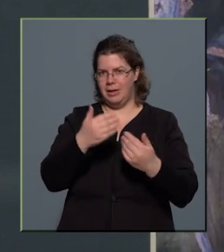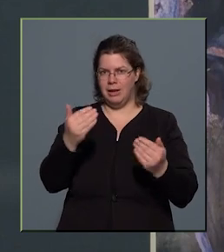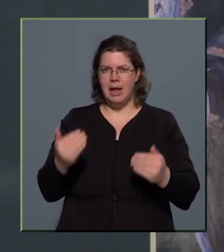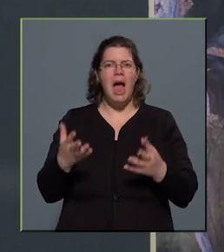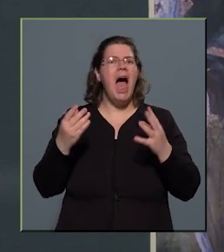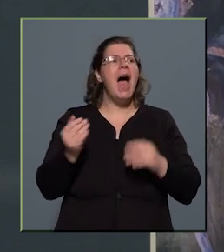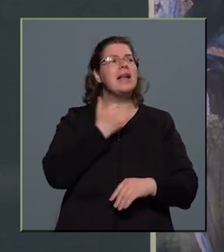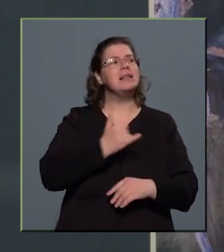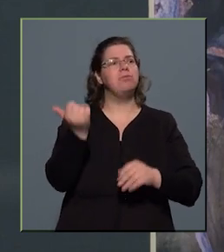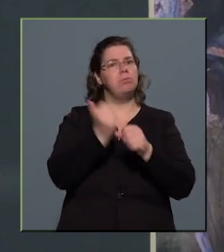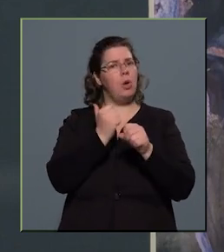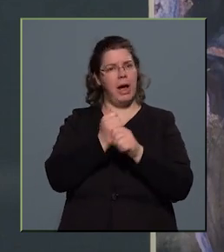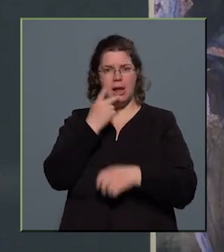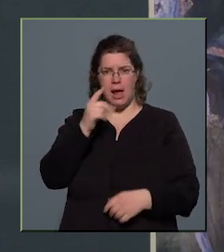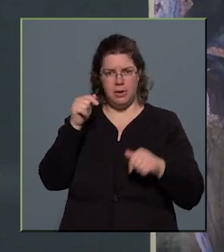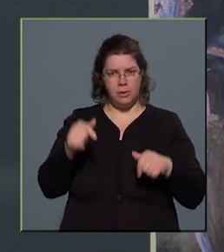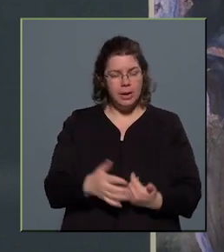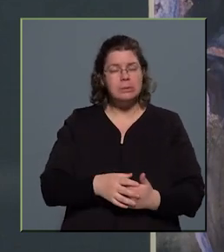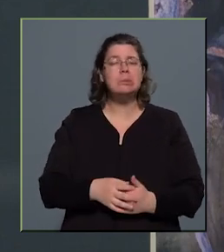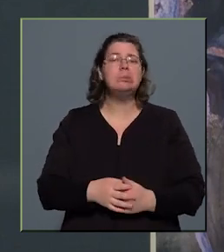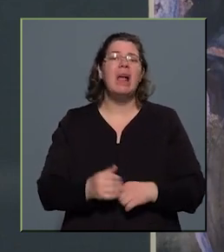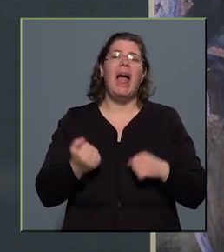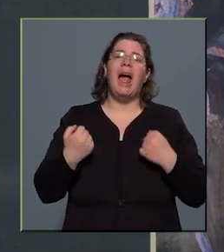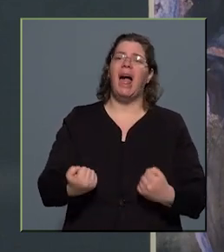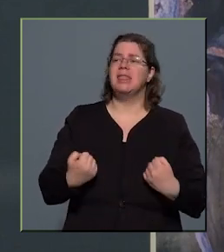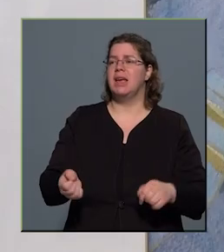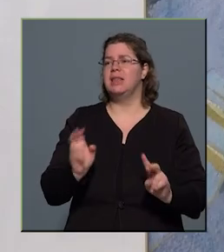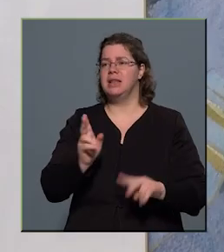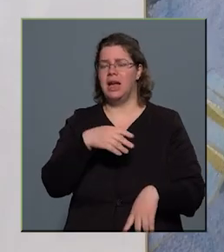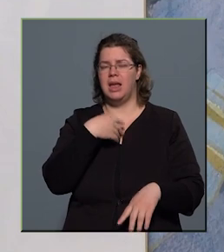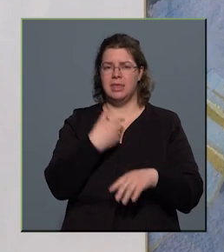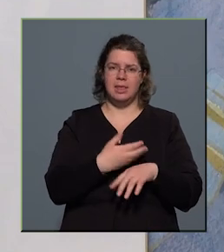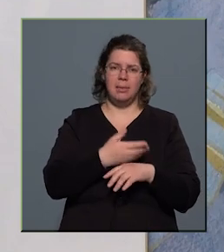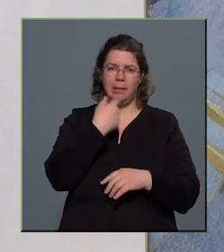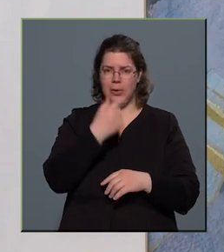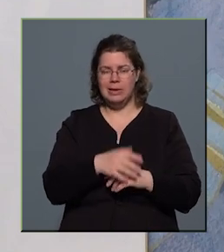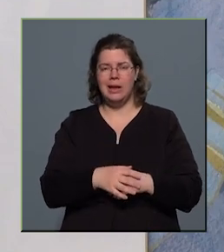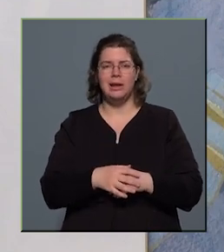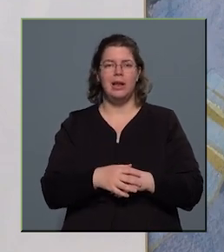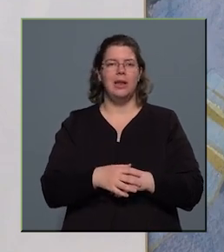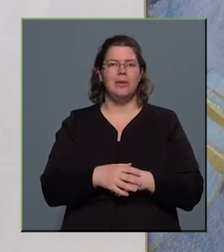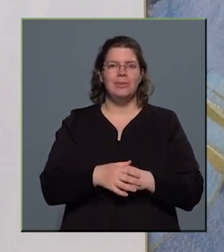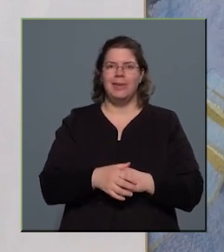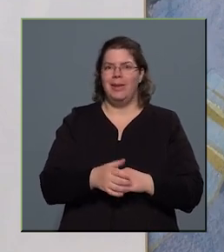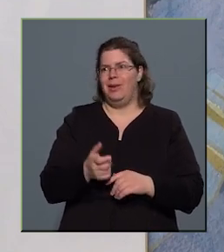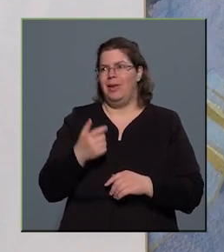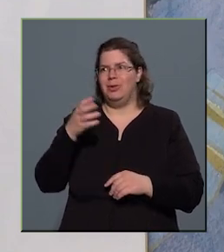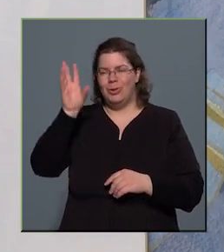láthatjuk most itt? Ó, hát ezt nehéz lenne megmondani. Ugye a nosztalgi kiállítás valójában, igaz,